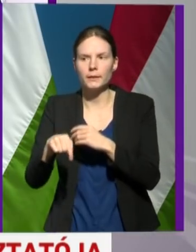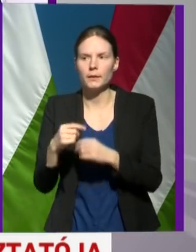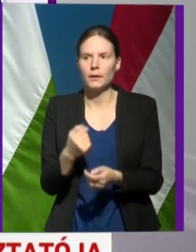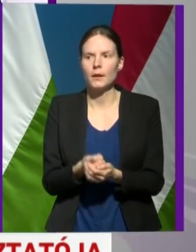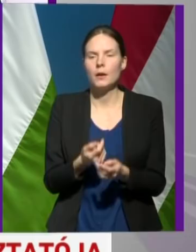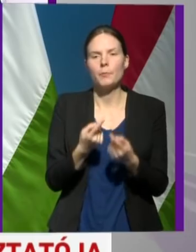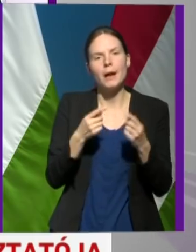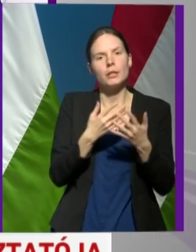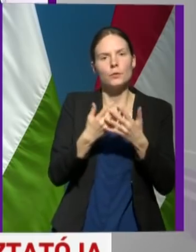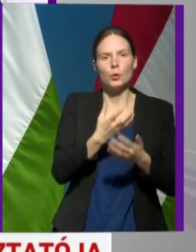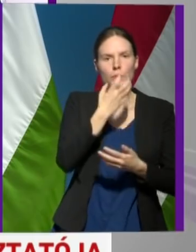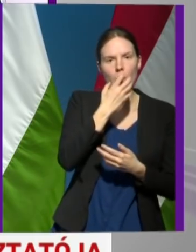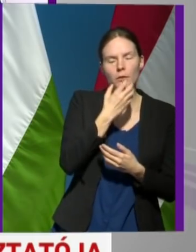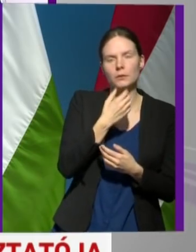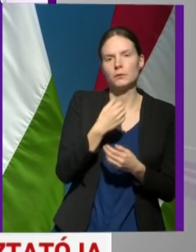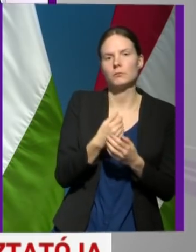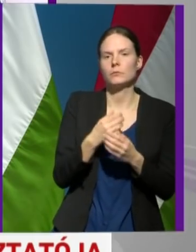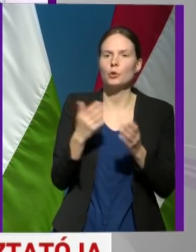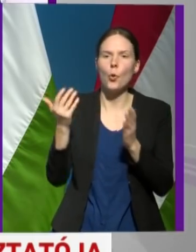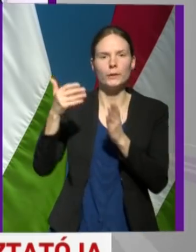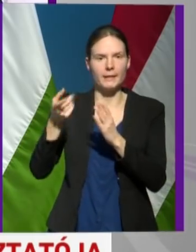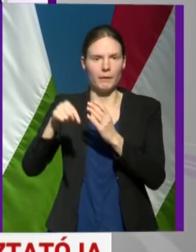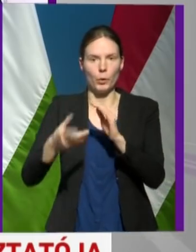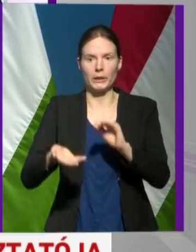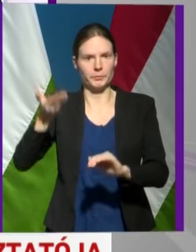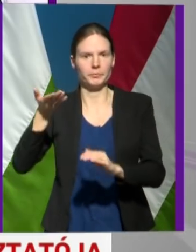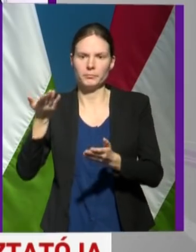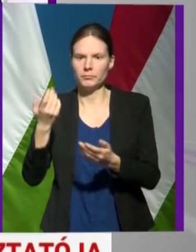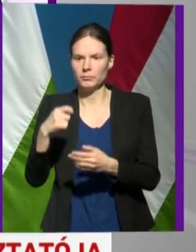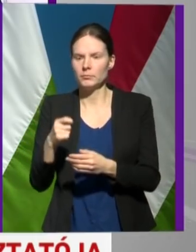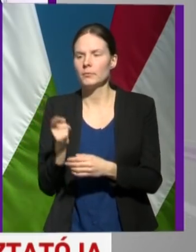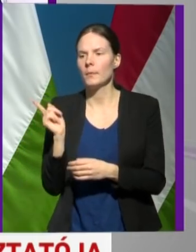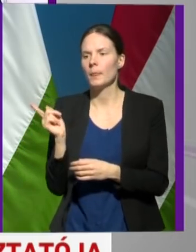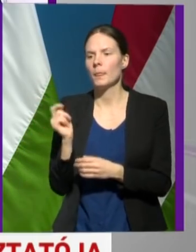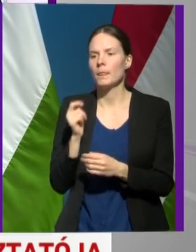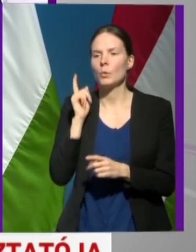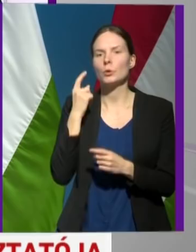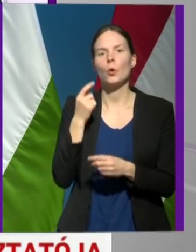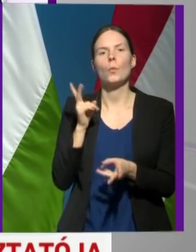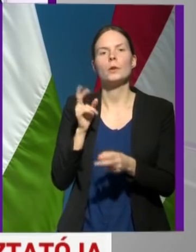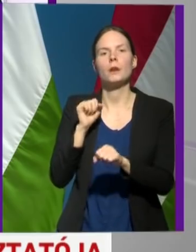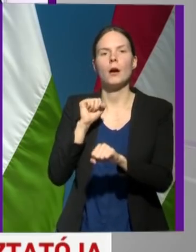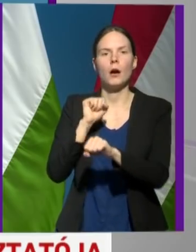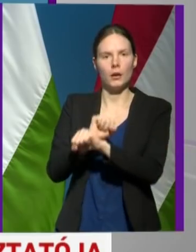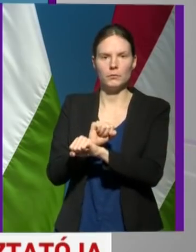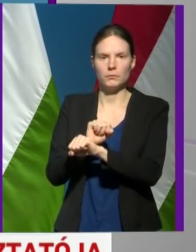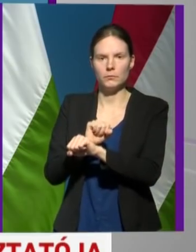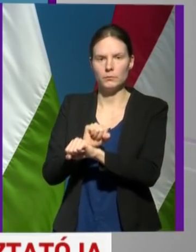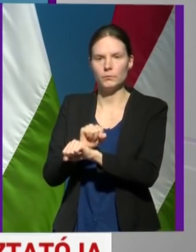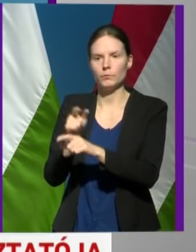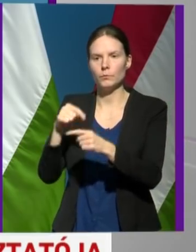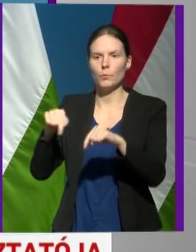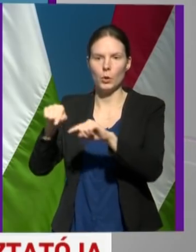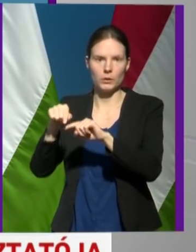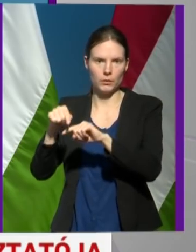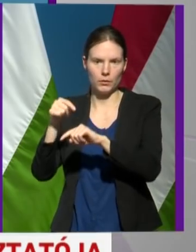forintról 5000 forintra emelkedett? Én úgy gondolom, hogy a büntetés végre a társ nem ennyiért adja